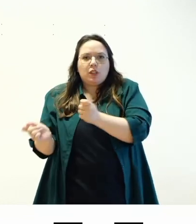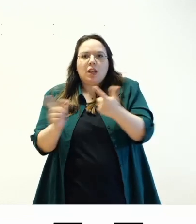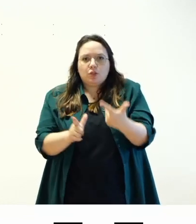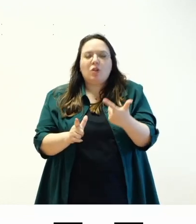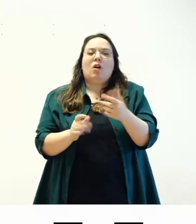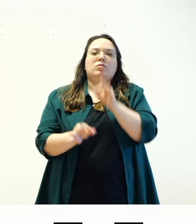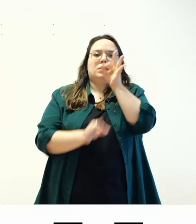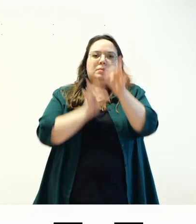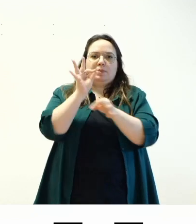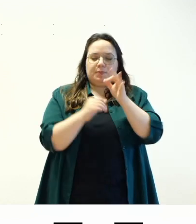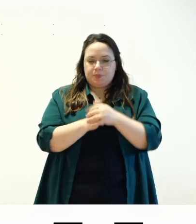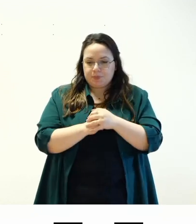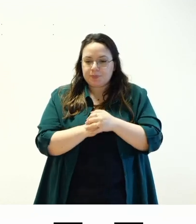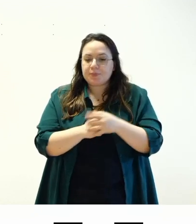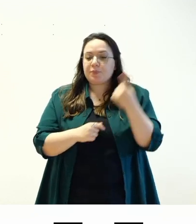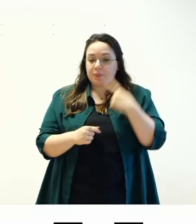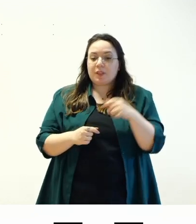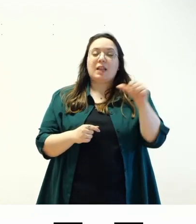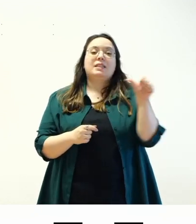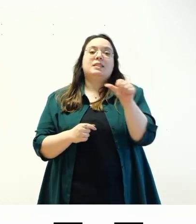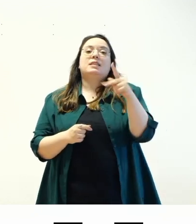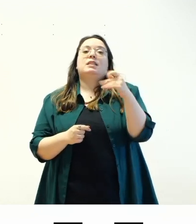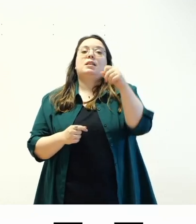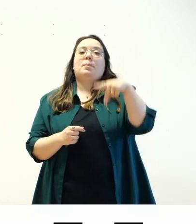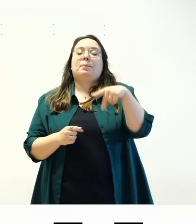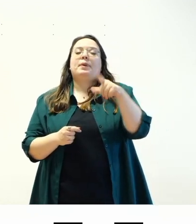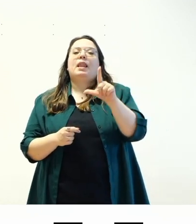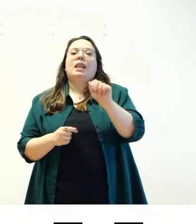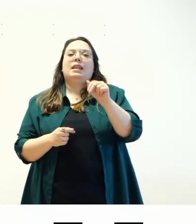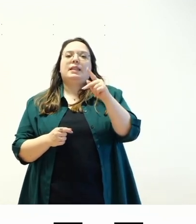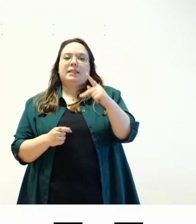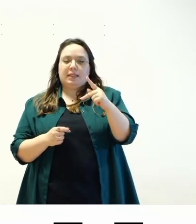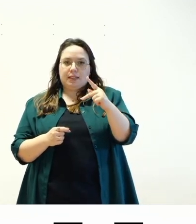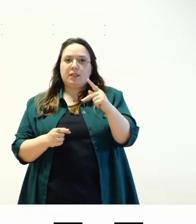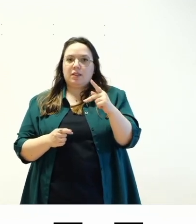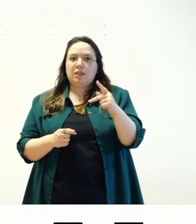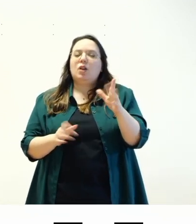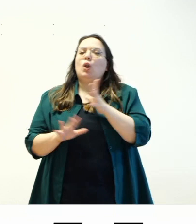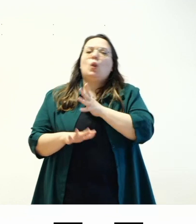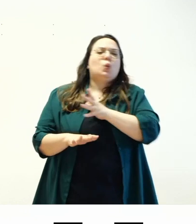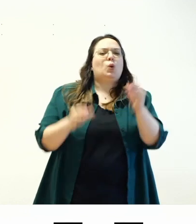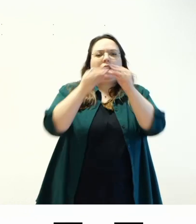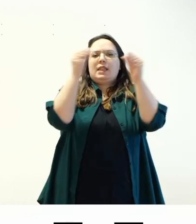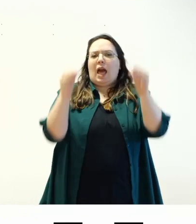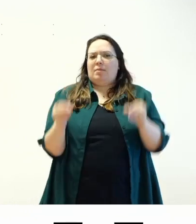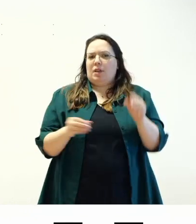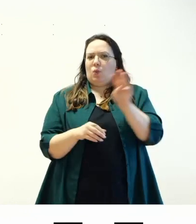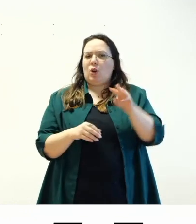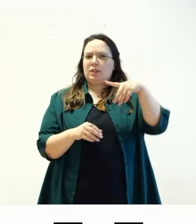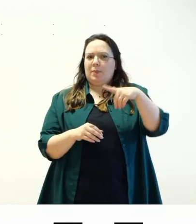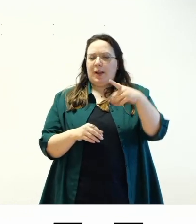skip link tutti i temi di wordpress hanno uno skip link quindi devono avere un